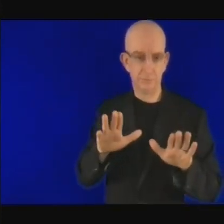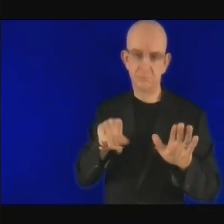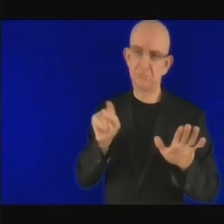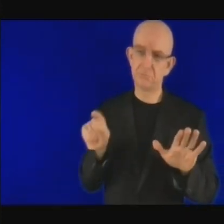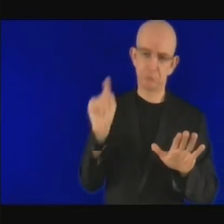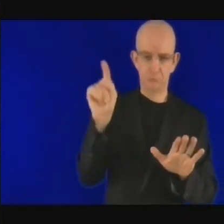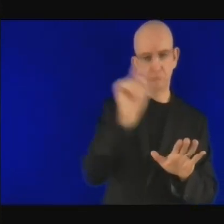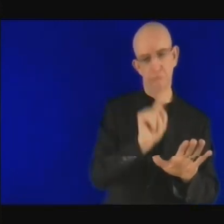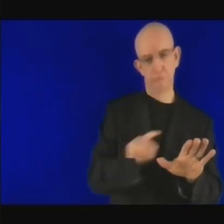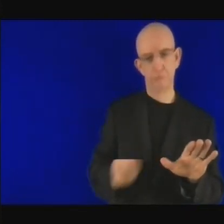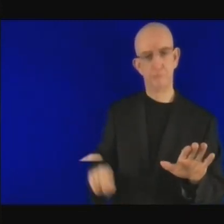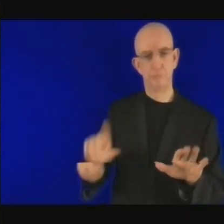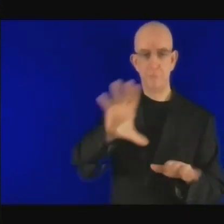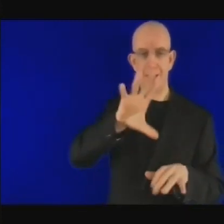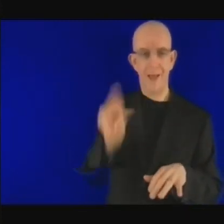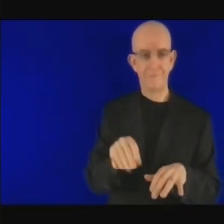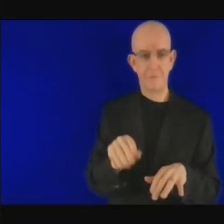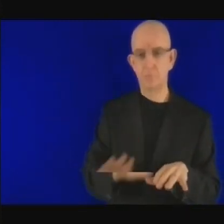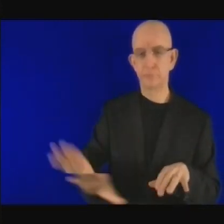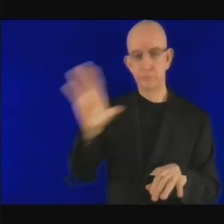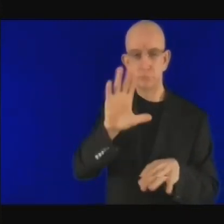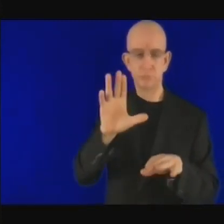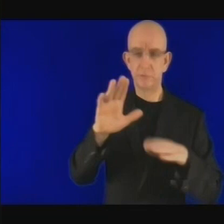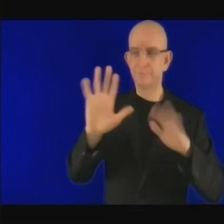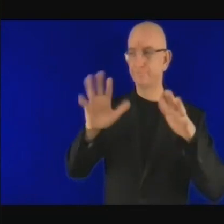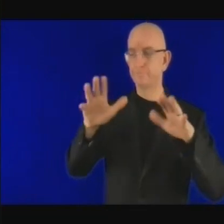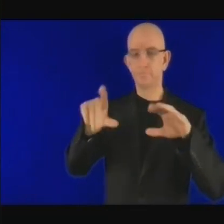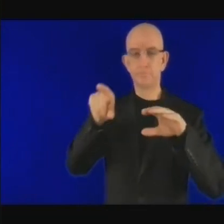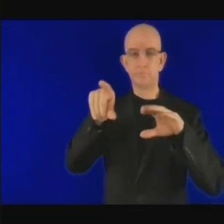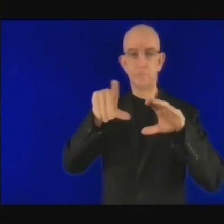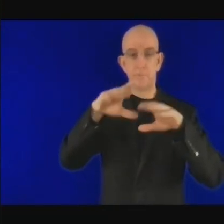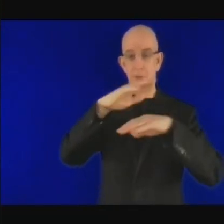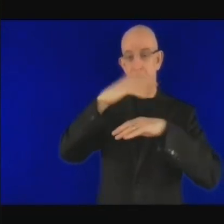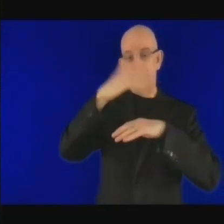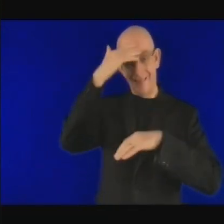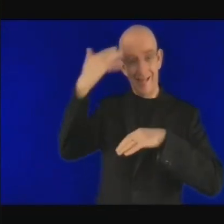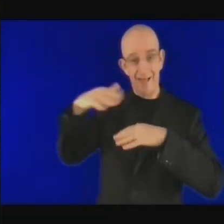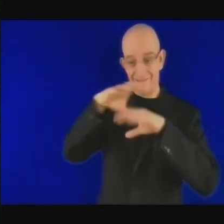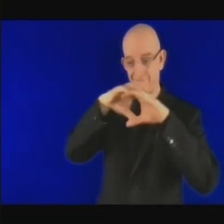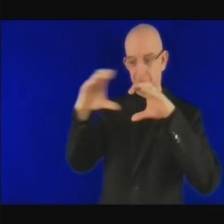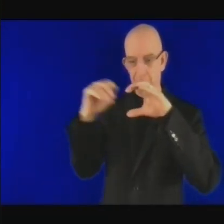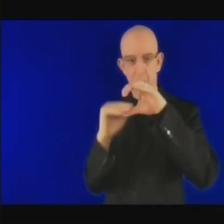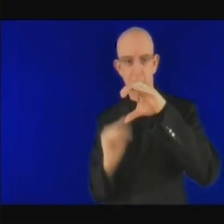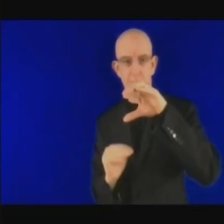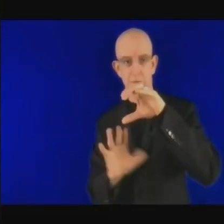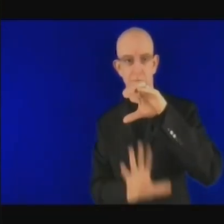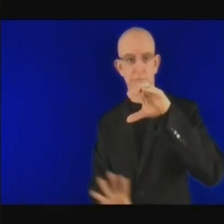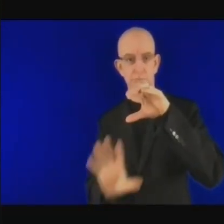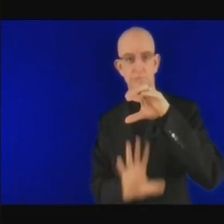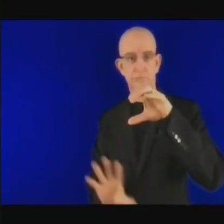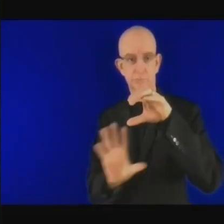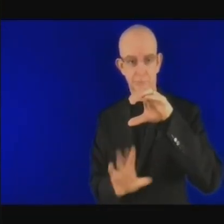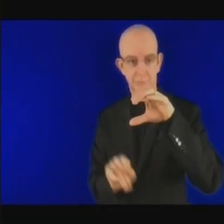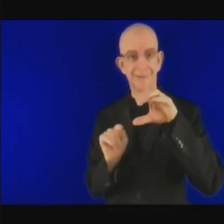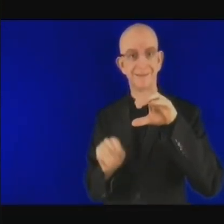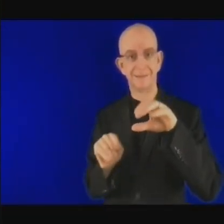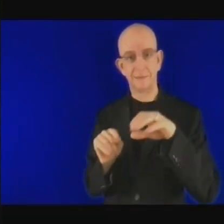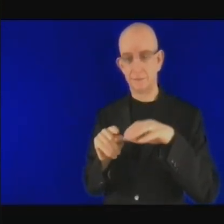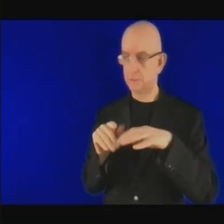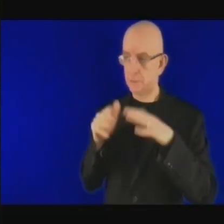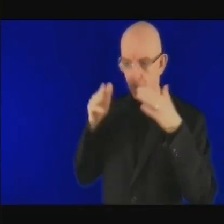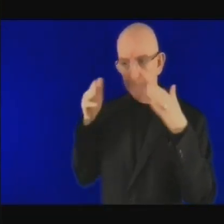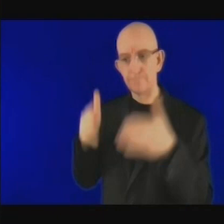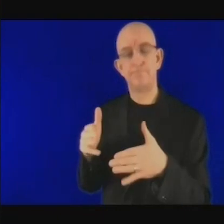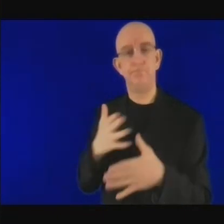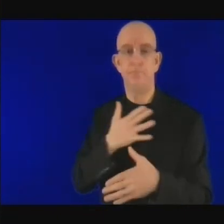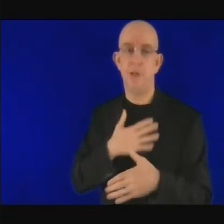c'est l'accès à l'énergie et à l'électricité pour les peuples. Je crois que c'est là une